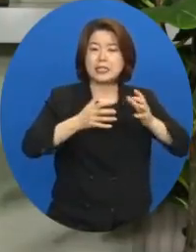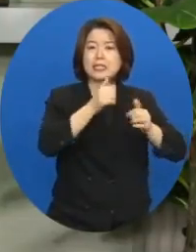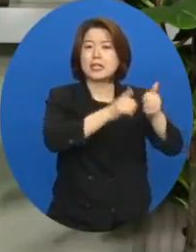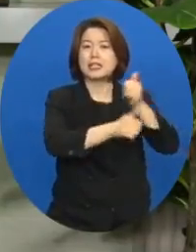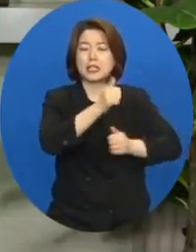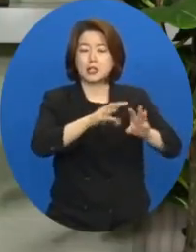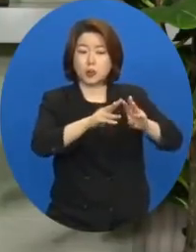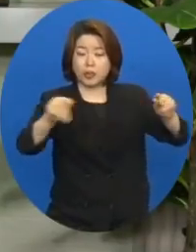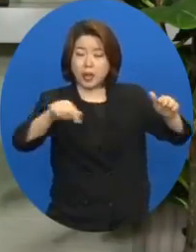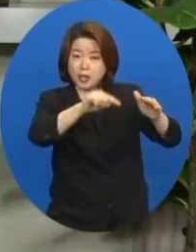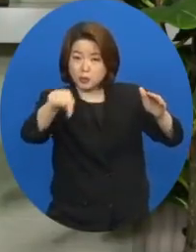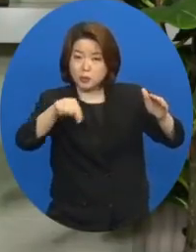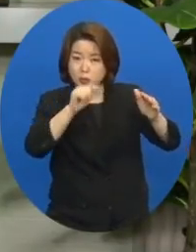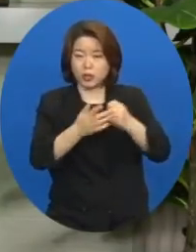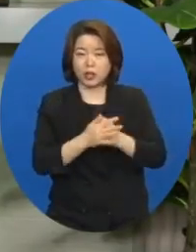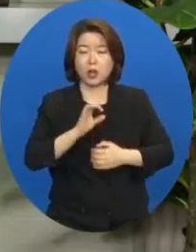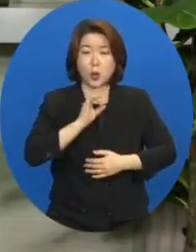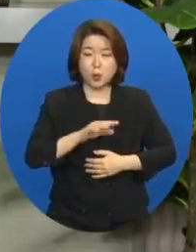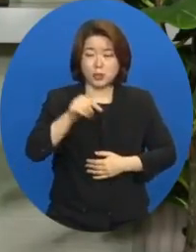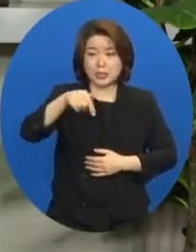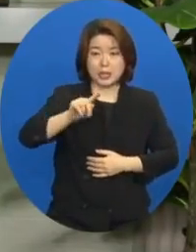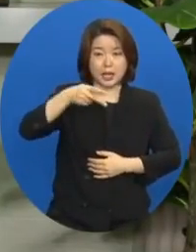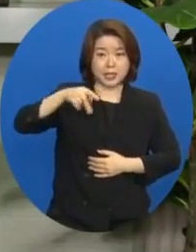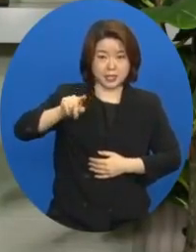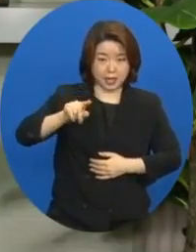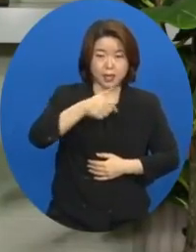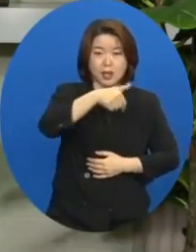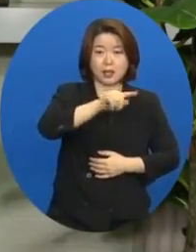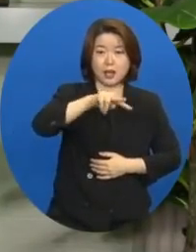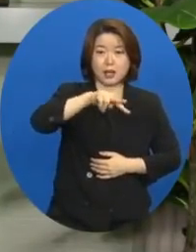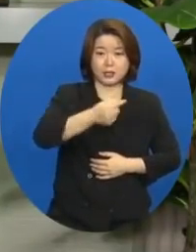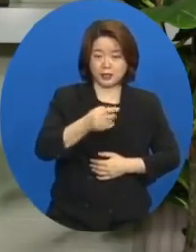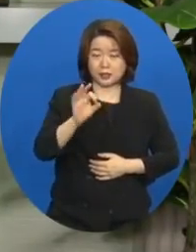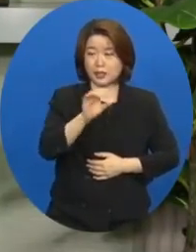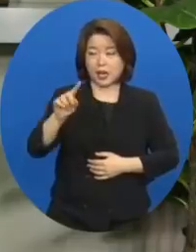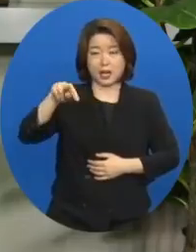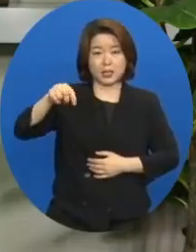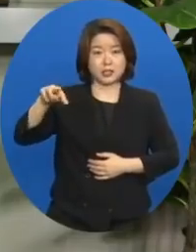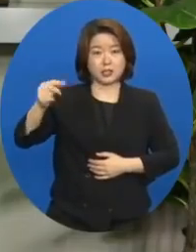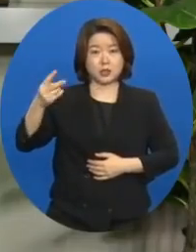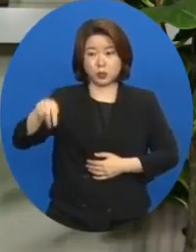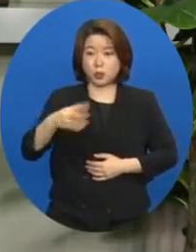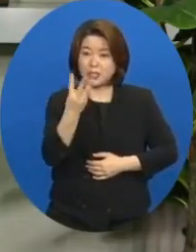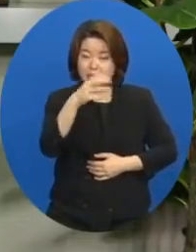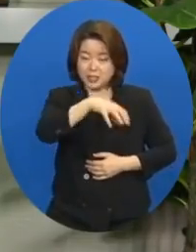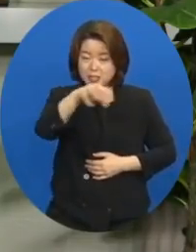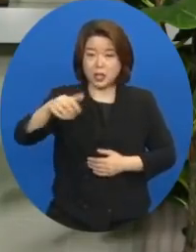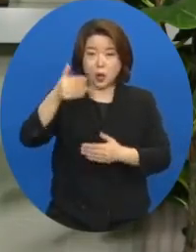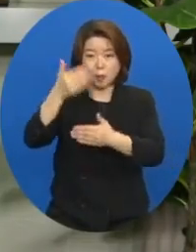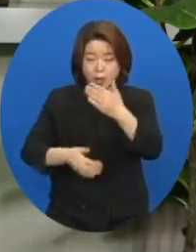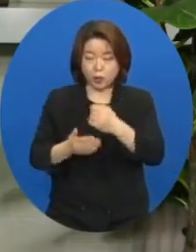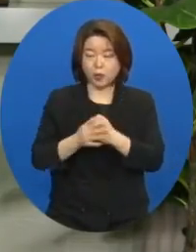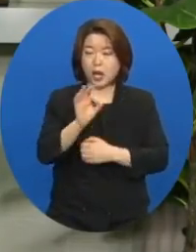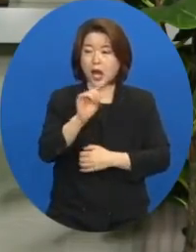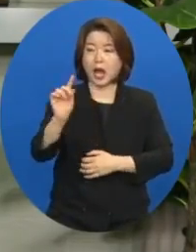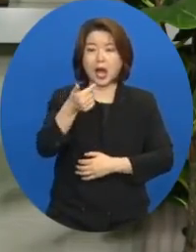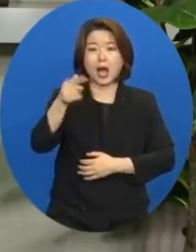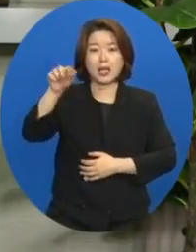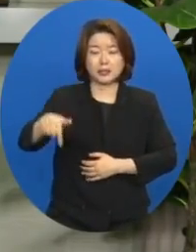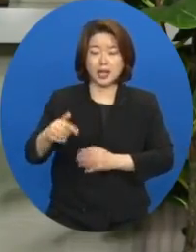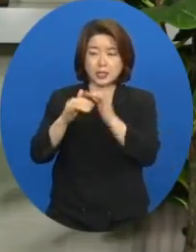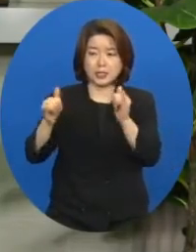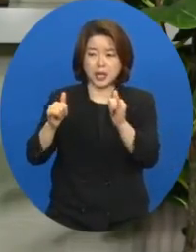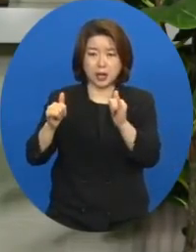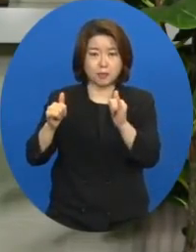자손의 땅에서는 오직 가사와 가두와 아스도스를 제외하고는 안악사람으로서 살아남은